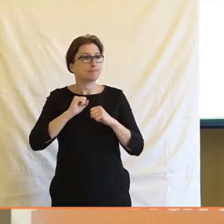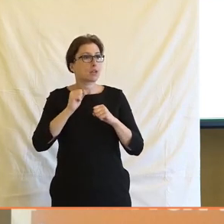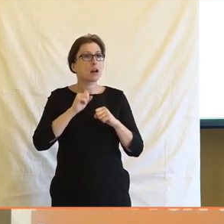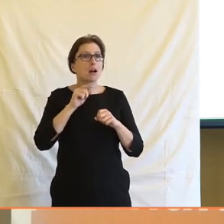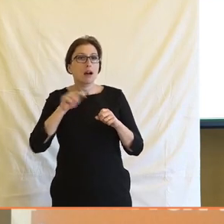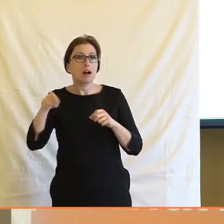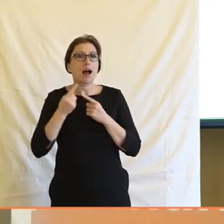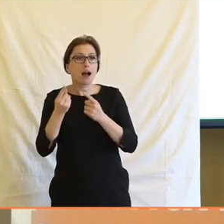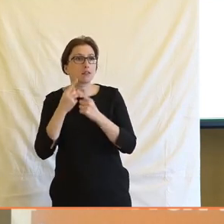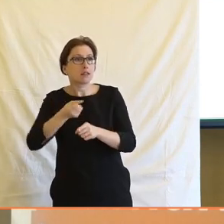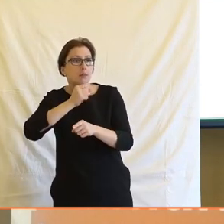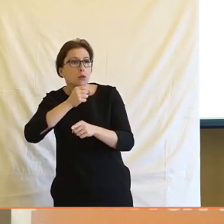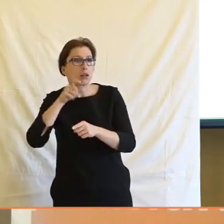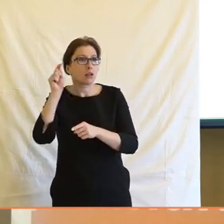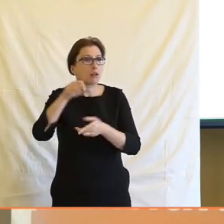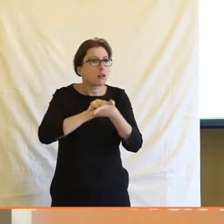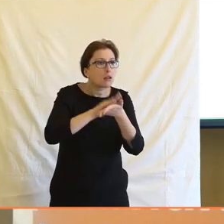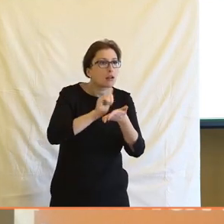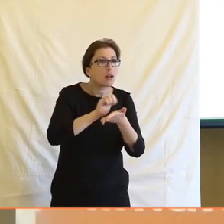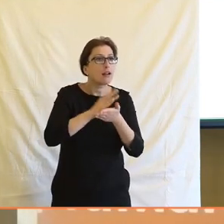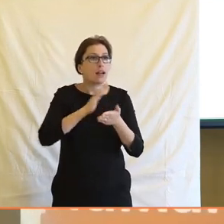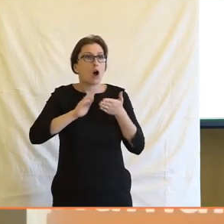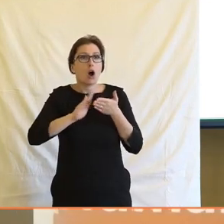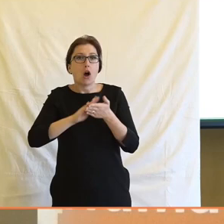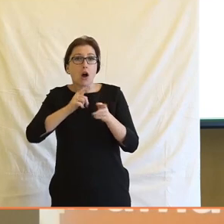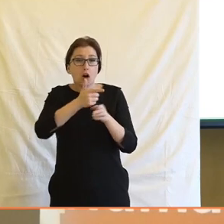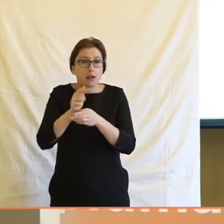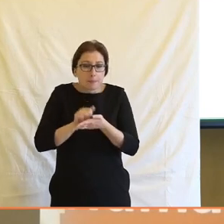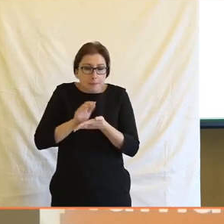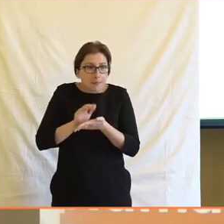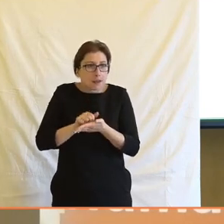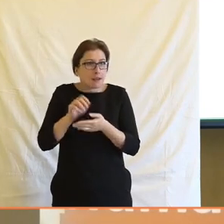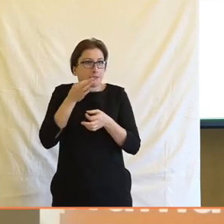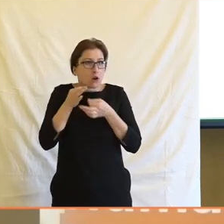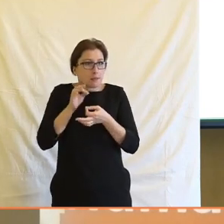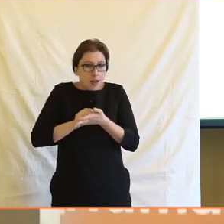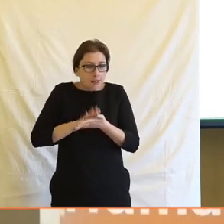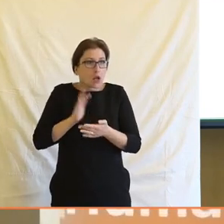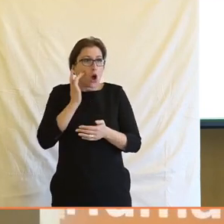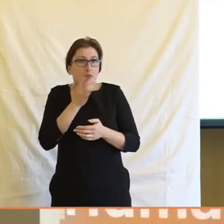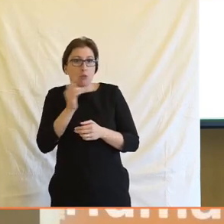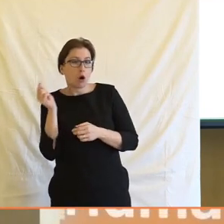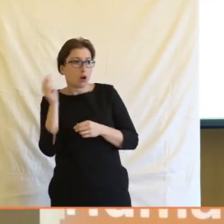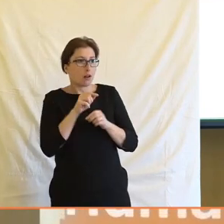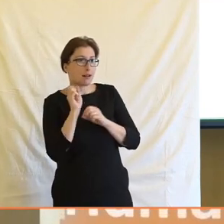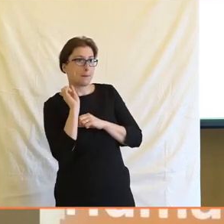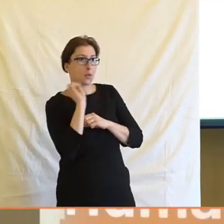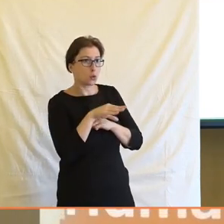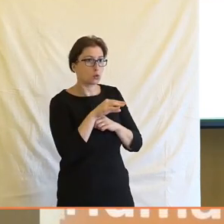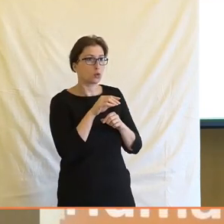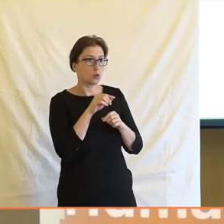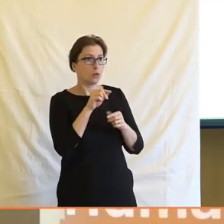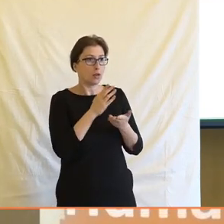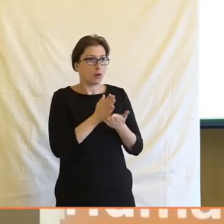běhají po těch akcích. Nejenom, že někde na té akci rychle něco na koleně nachytat, abych to odpoledne mohl dorazit a večer poslat do tisku,